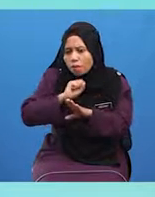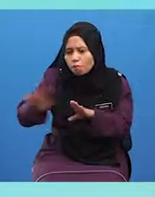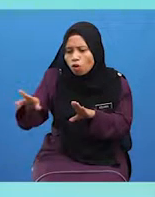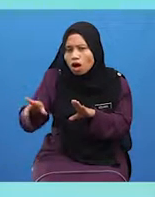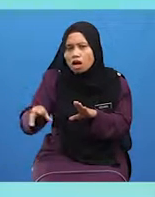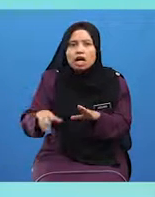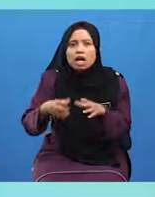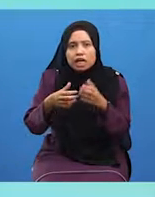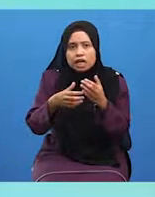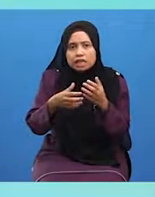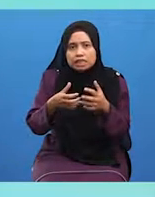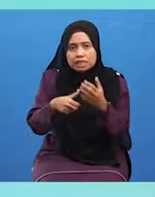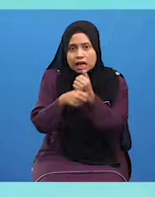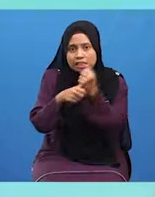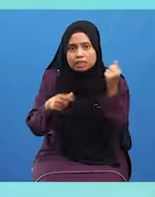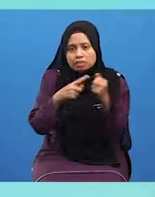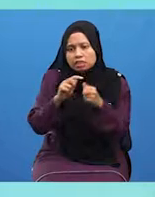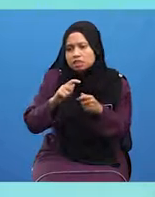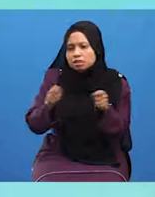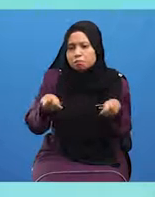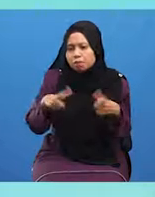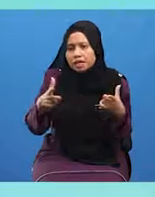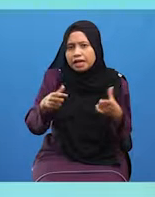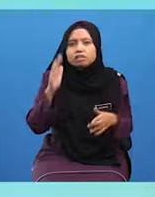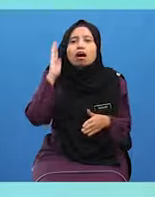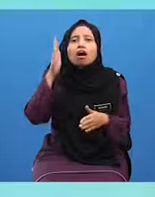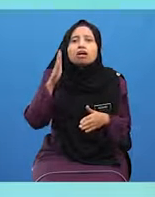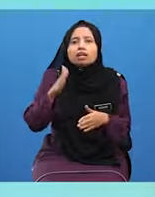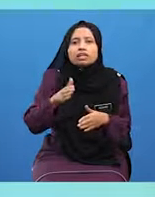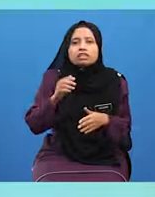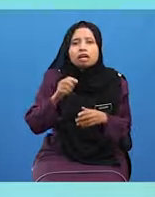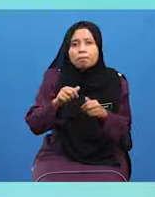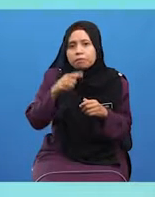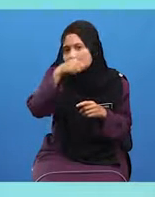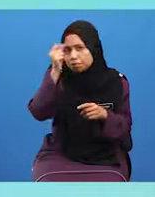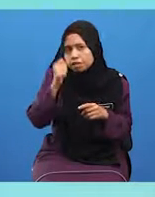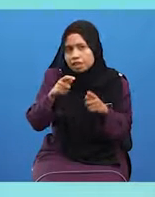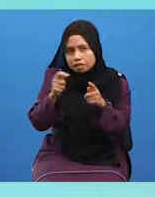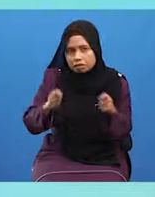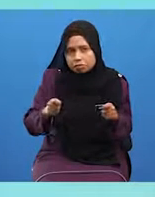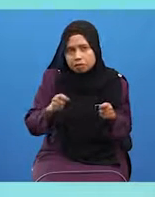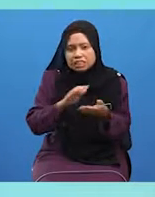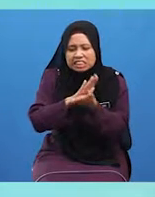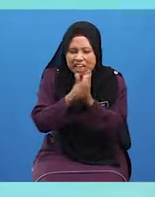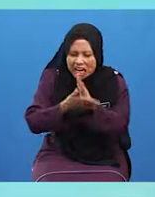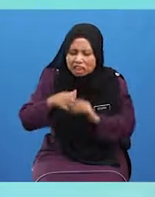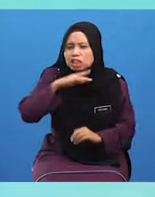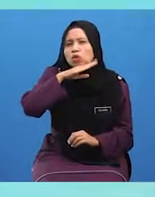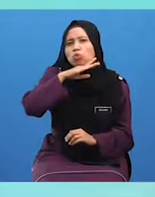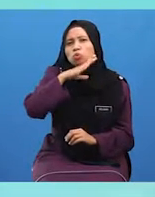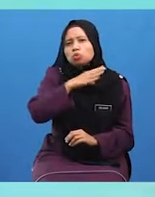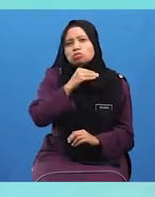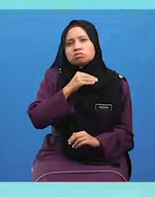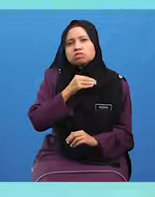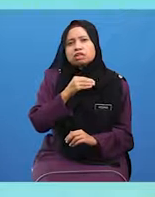Membuang Najis Di Merata Rata Tempat Kerana Akan Mengakibatkan Tempat Menjadi Kotor Dan